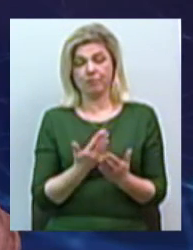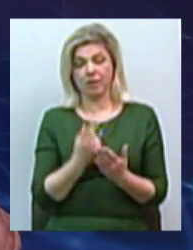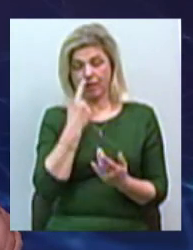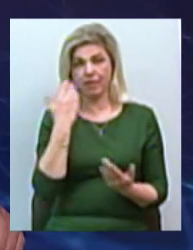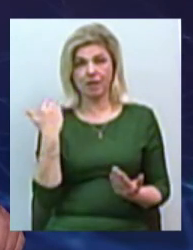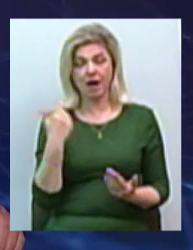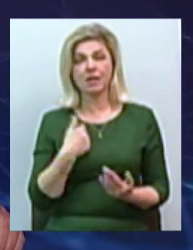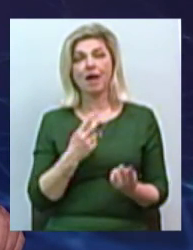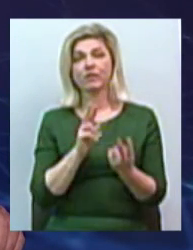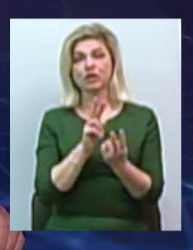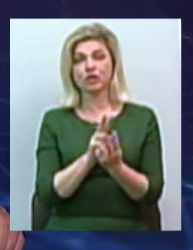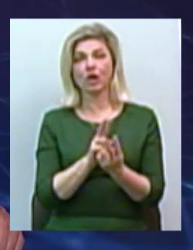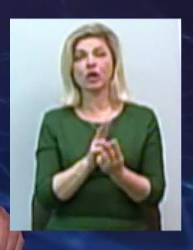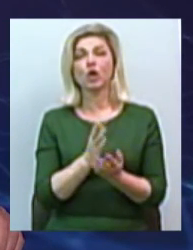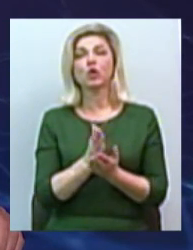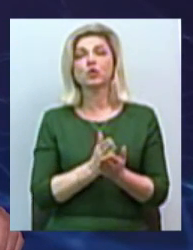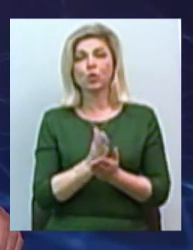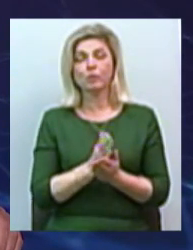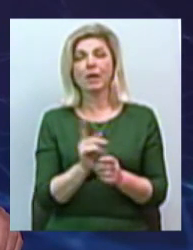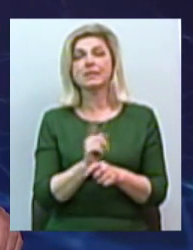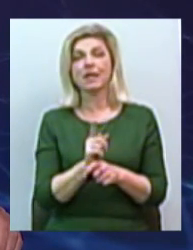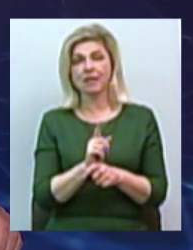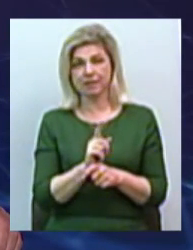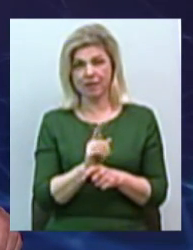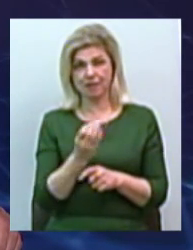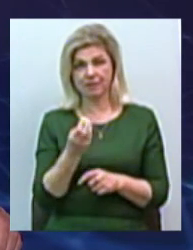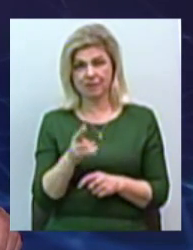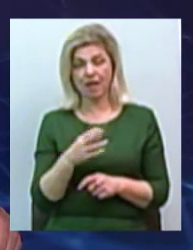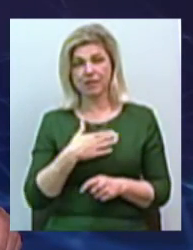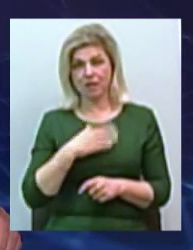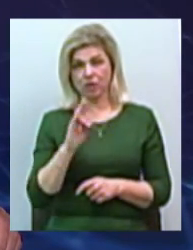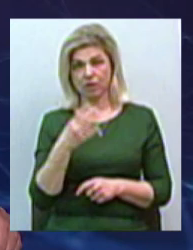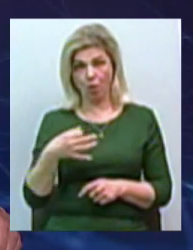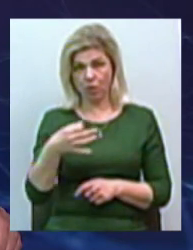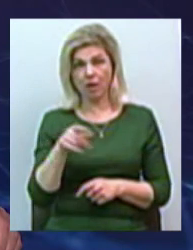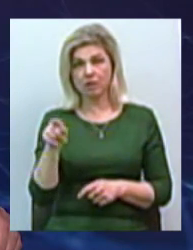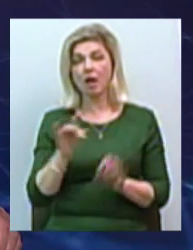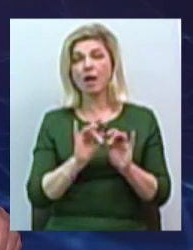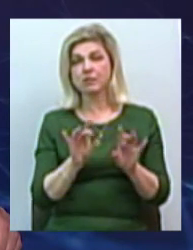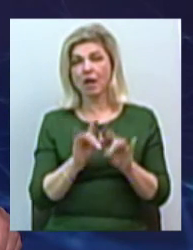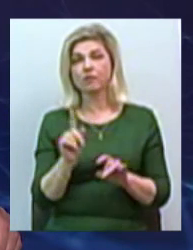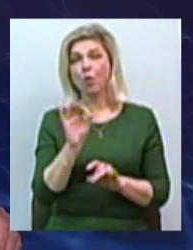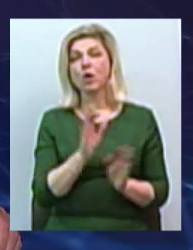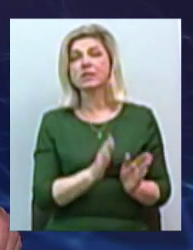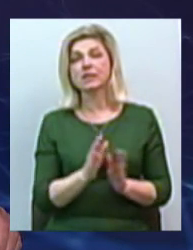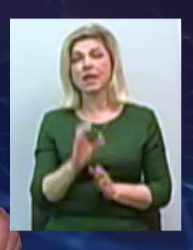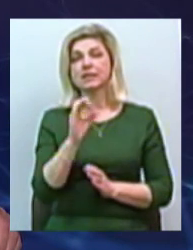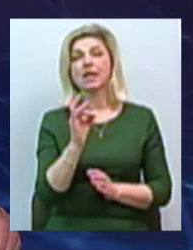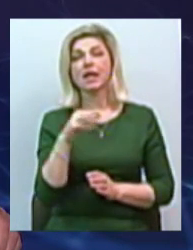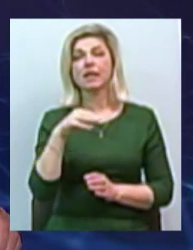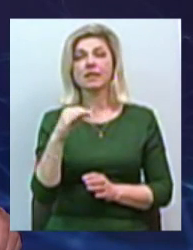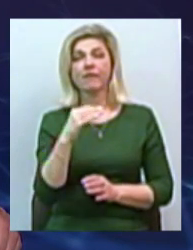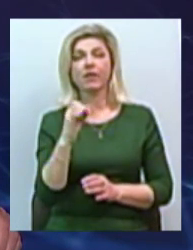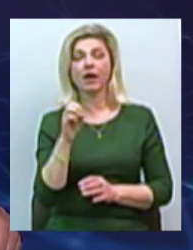зустрічався з службою стандартизації метрології, нашій Николаївській, і вони якраз розповіли о системі сертифікації наших